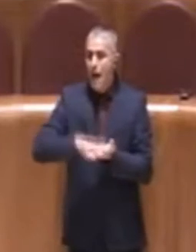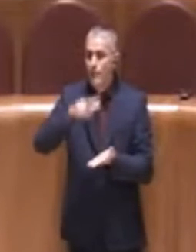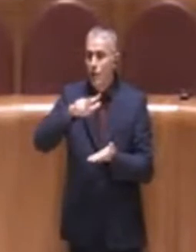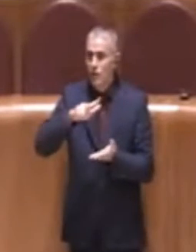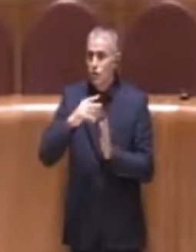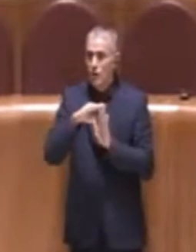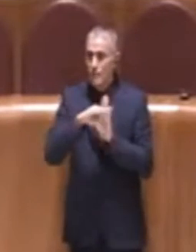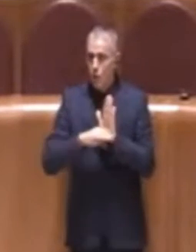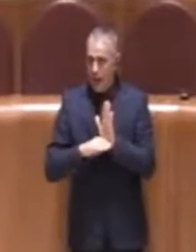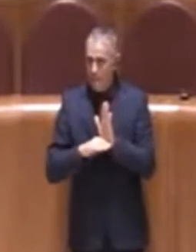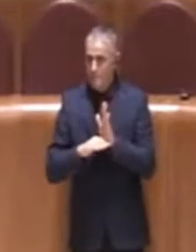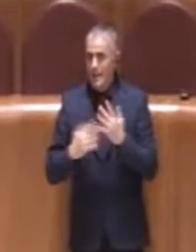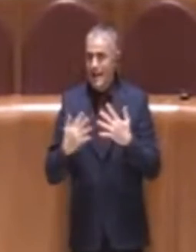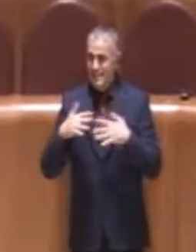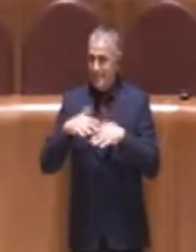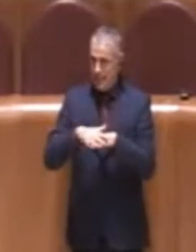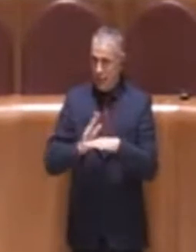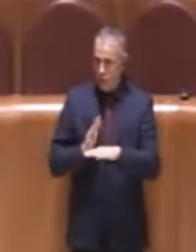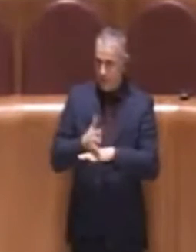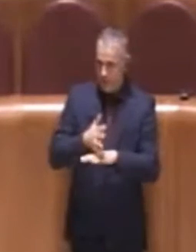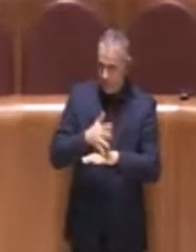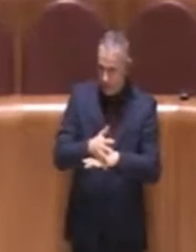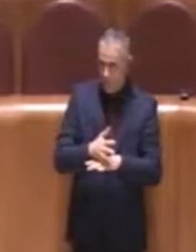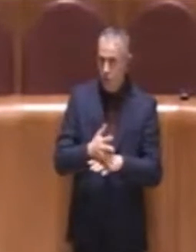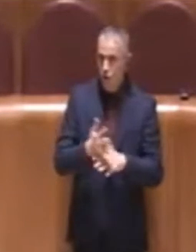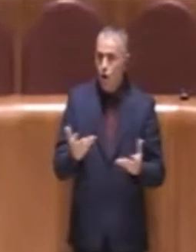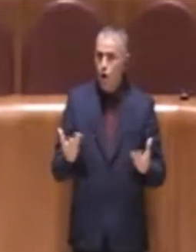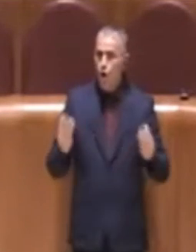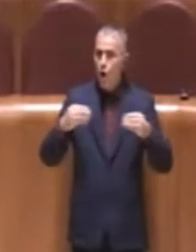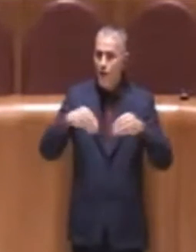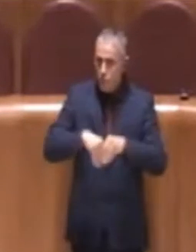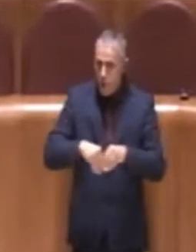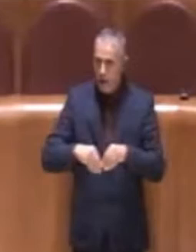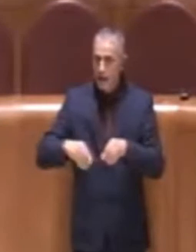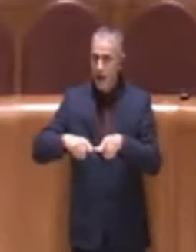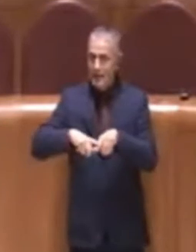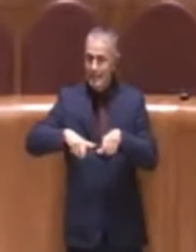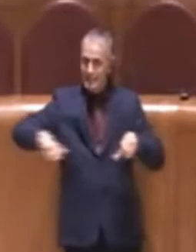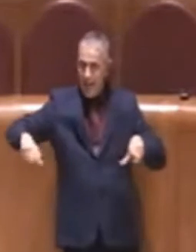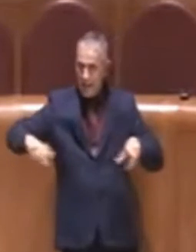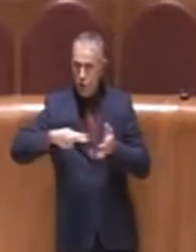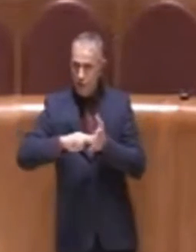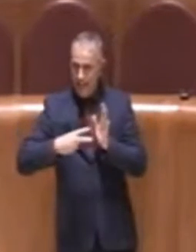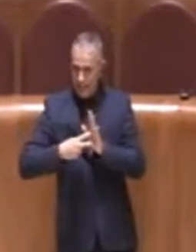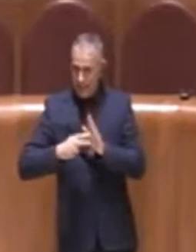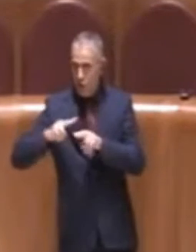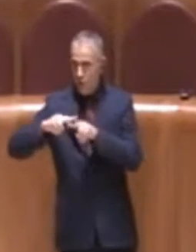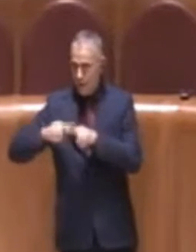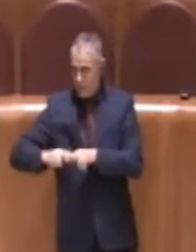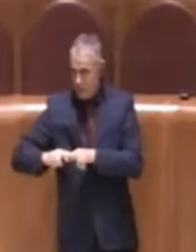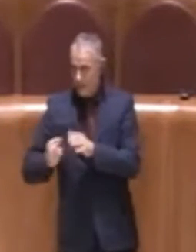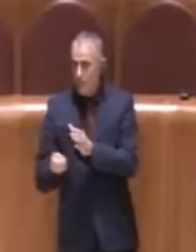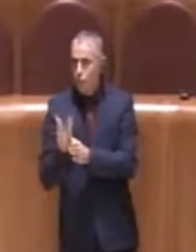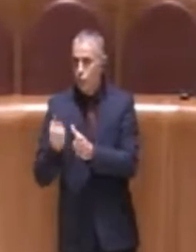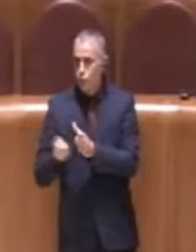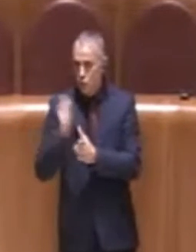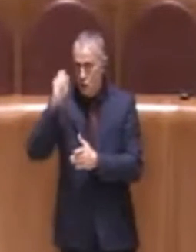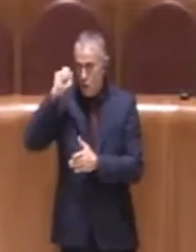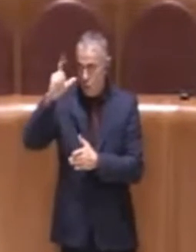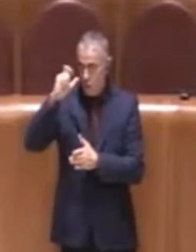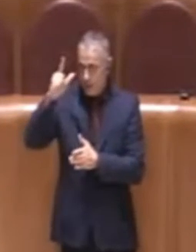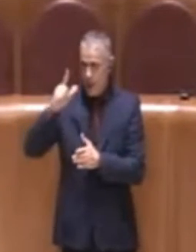integrato di intervento che coinvolga attivamente il tavolo tecnico permanente della produzione culturale